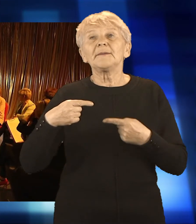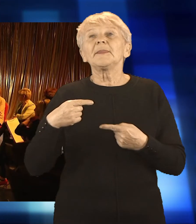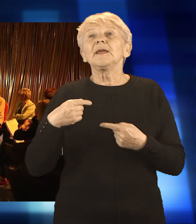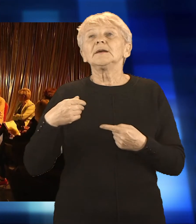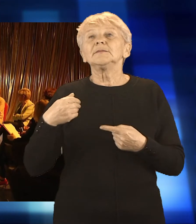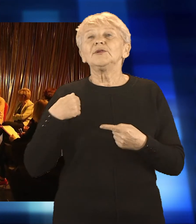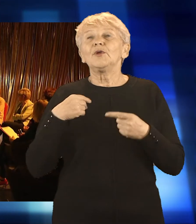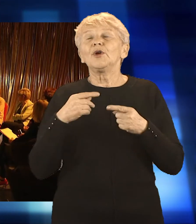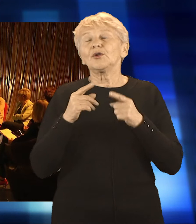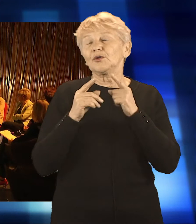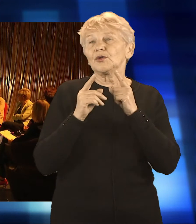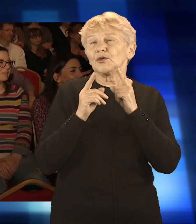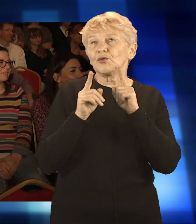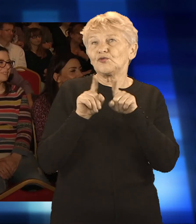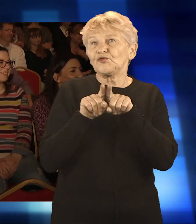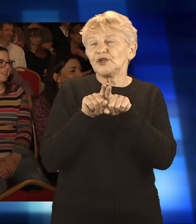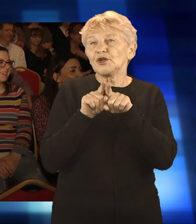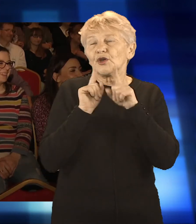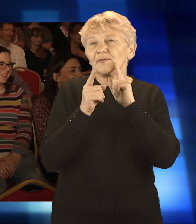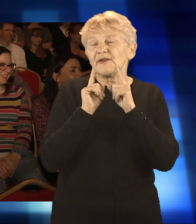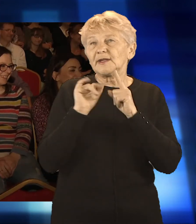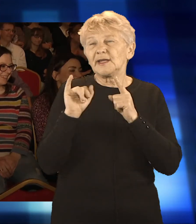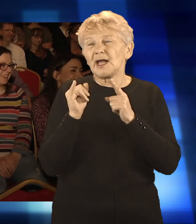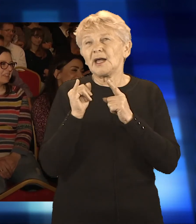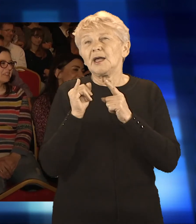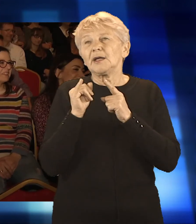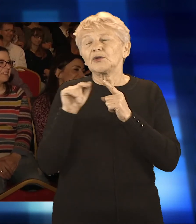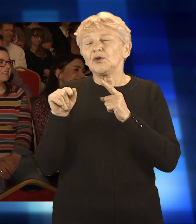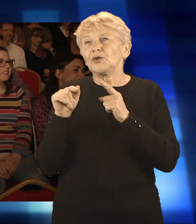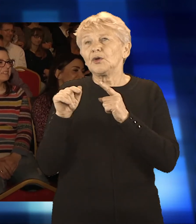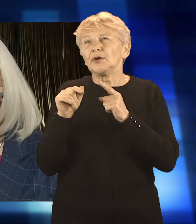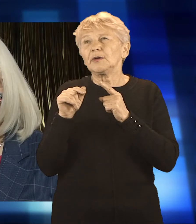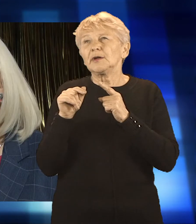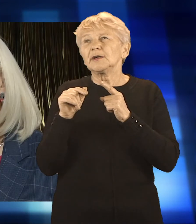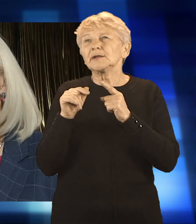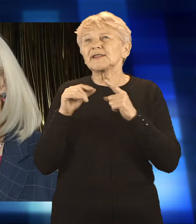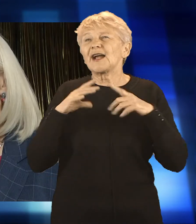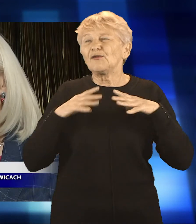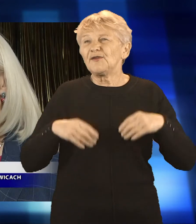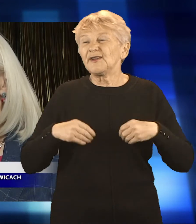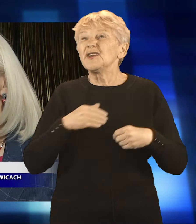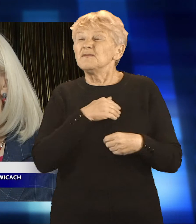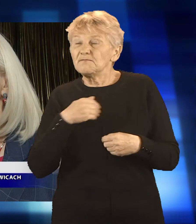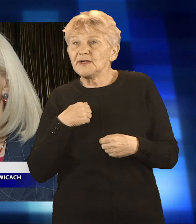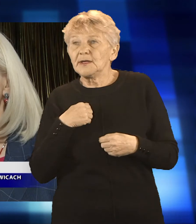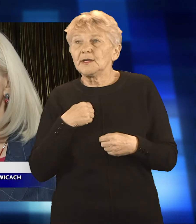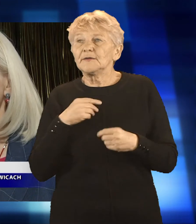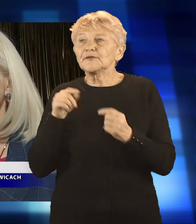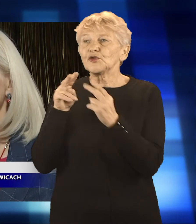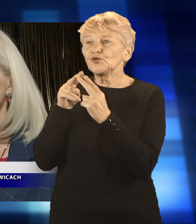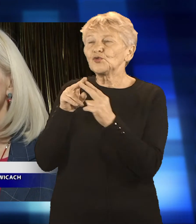się wobec osoby w spektrum autyzmu, która próbuje poradzić sobie ze swoimi emocjami. W tych momentach trzeba zachować spokój i